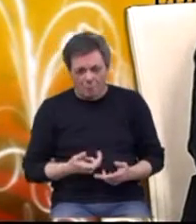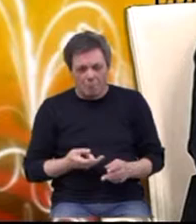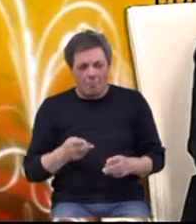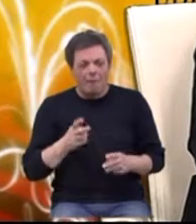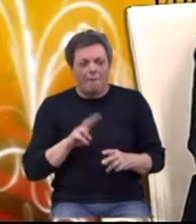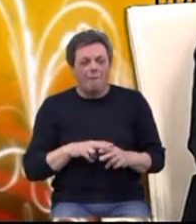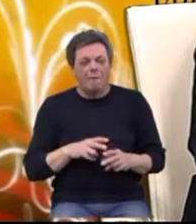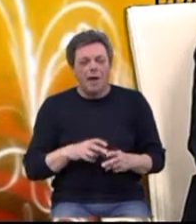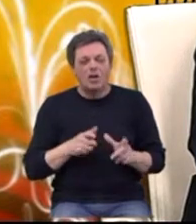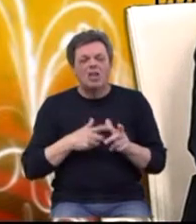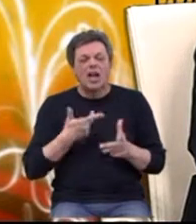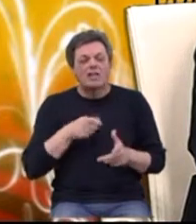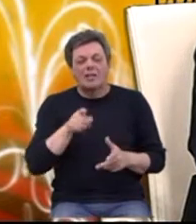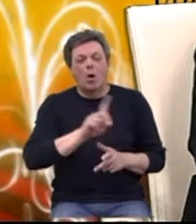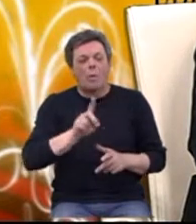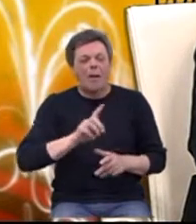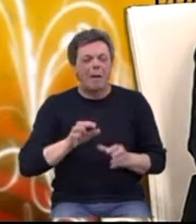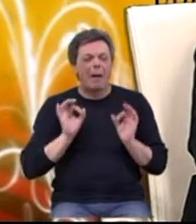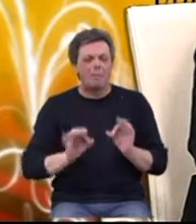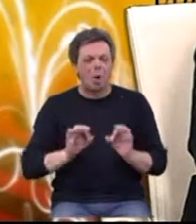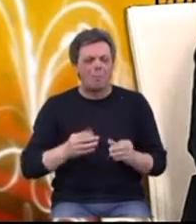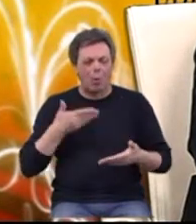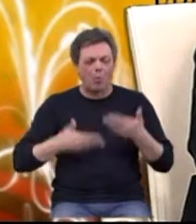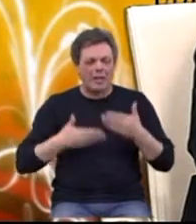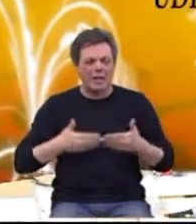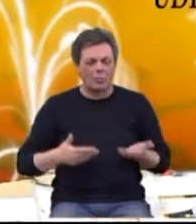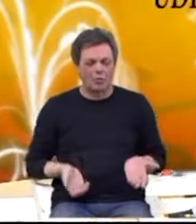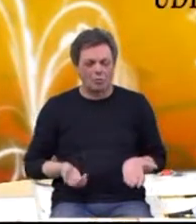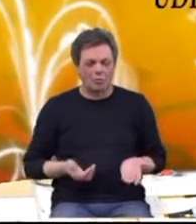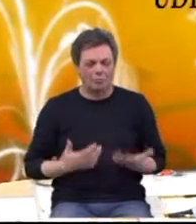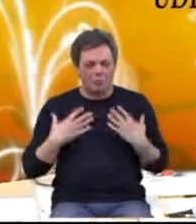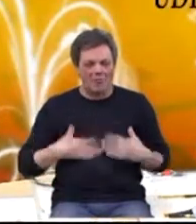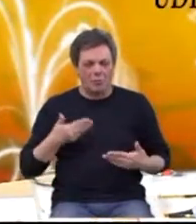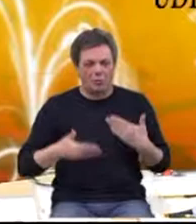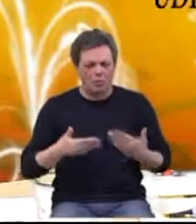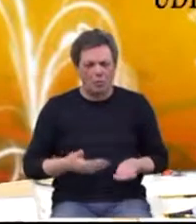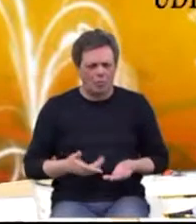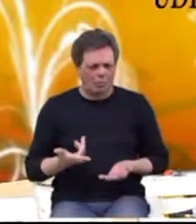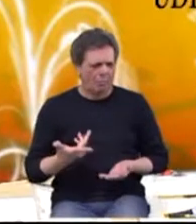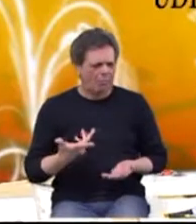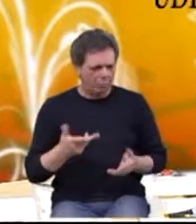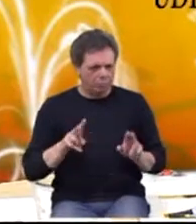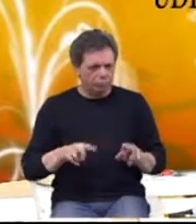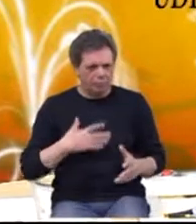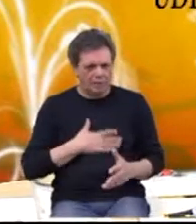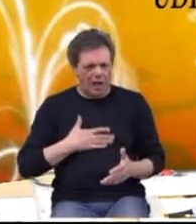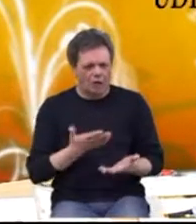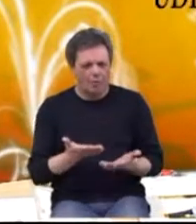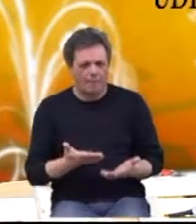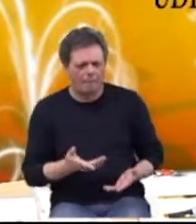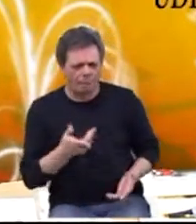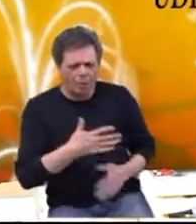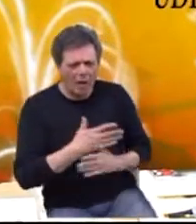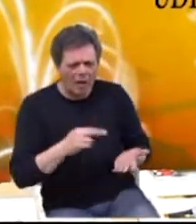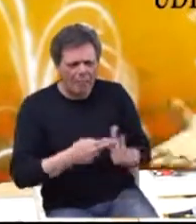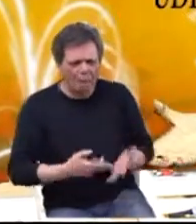da on nema normalnu tijelesnu težinu nego da ima. Isto strašno. Pa to je strašno. To je strašno. U stvari, jedan problem